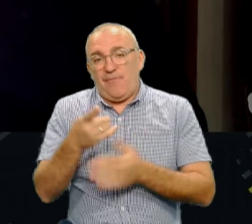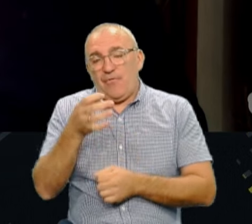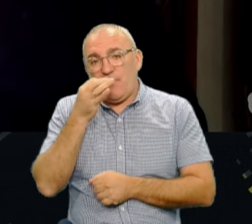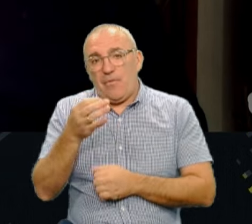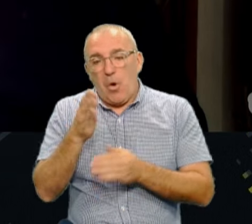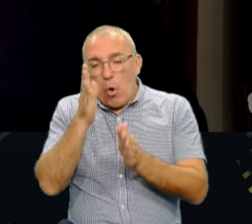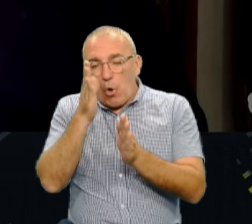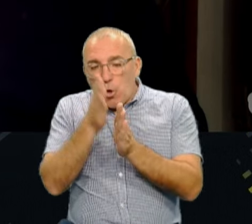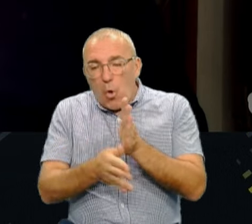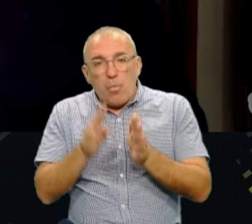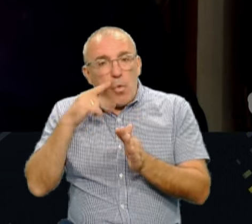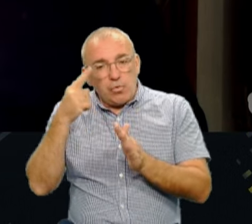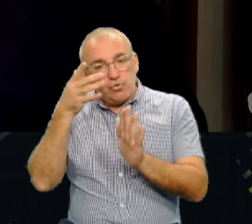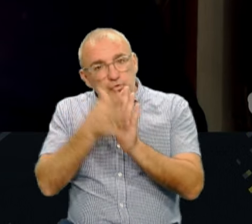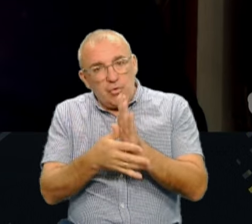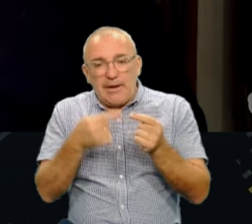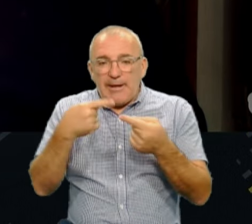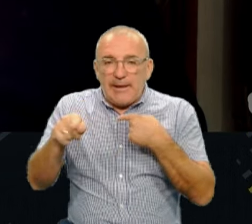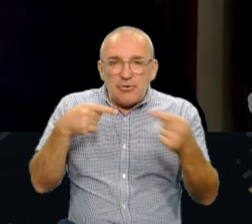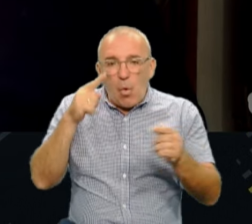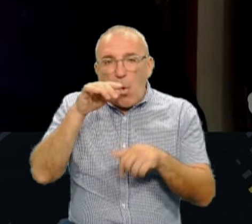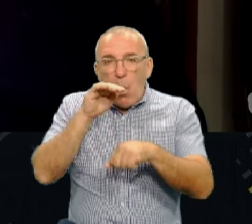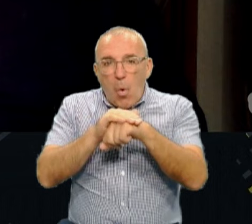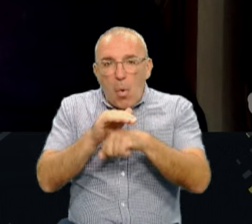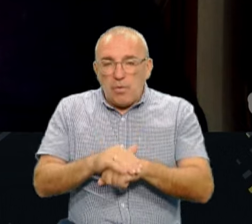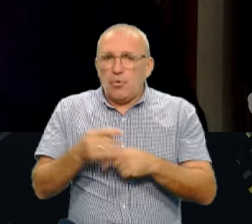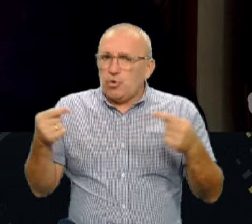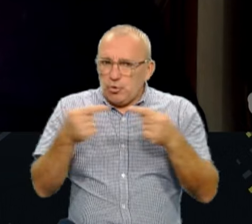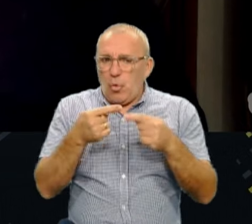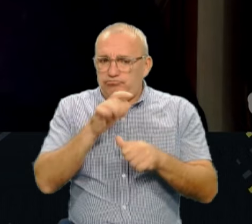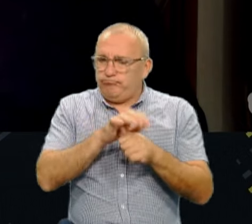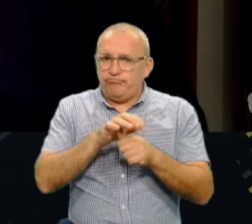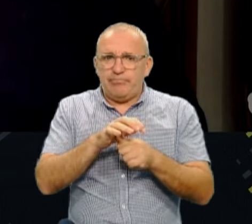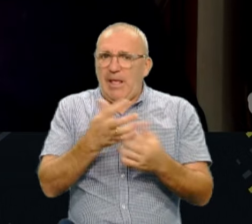по кольору зрозуміти, чи інші якісь є ознаки того, що краще точно цей гриб не брати?